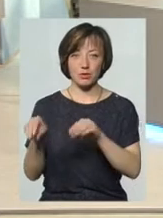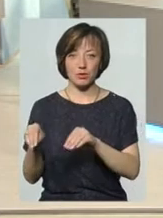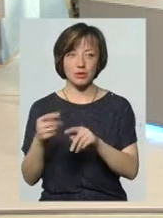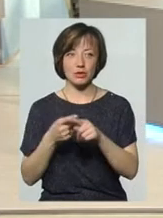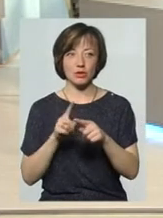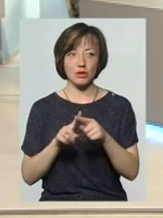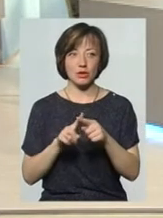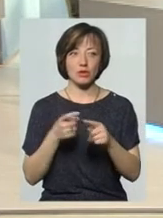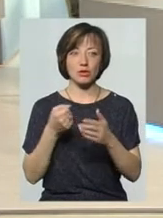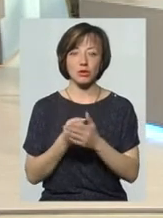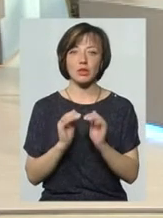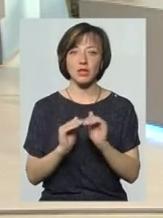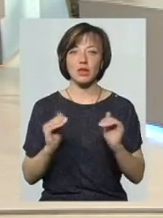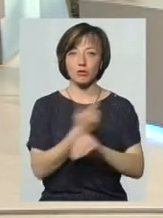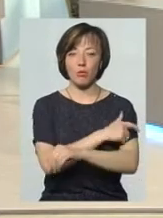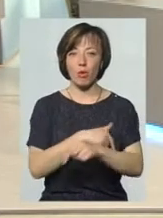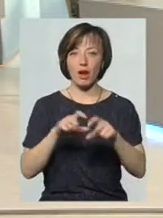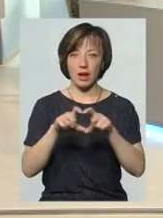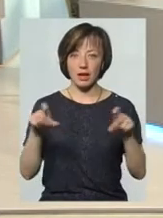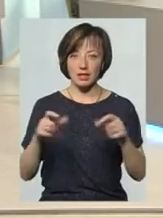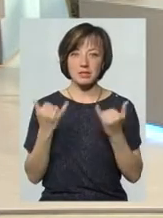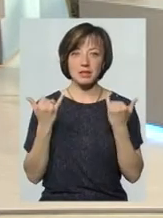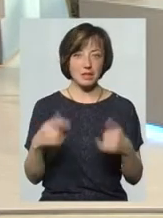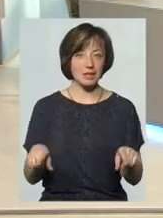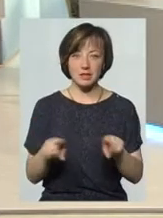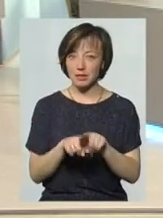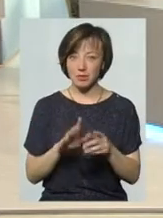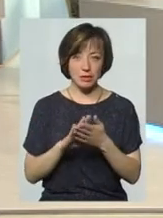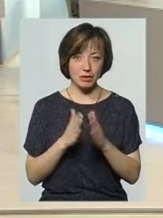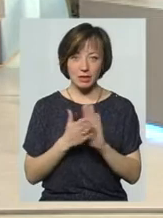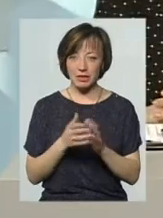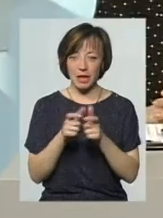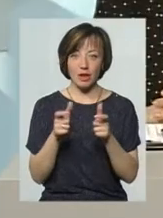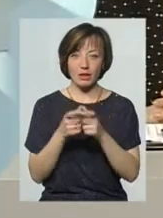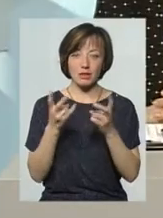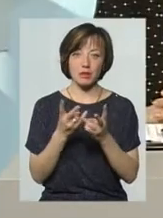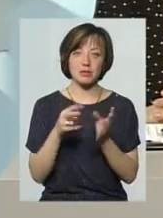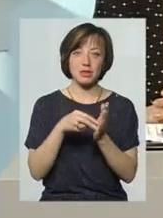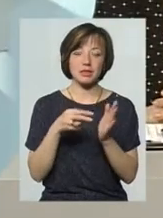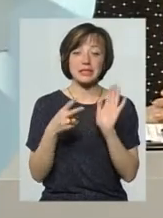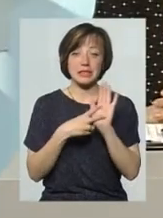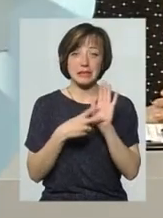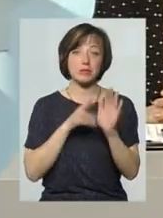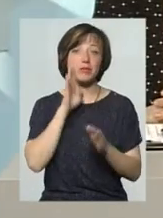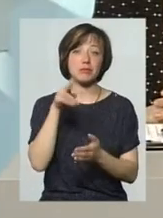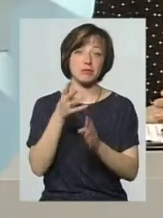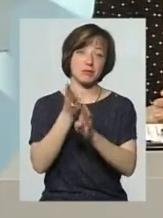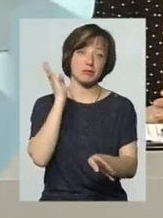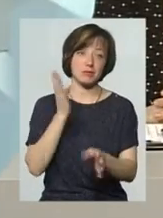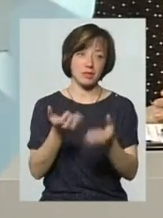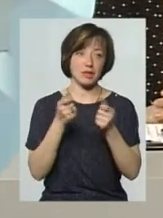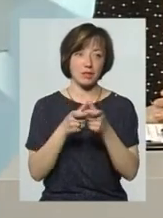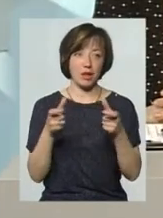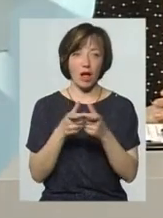стоматологію до дитячої поліклініки, де зараз так само та сама ситуація, талончики треба там у сьомій ранку приходити згимати чергу, щоб взяти